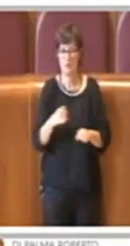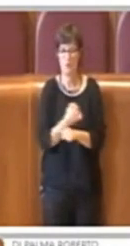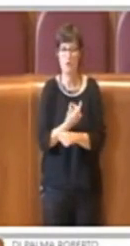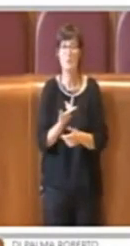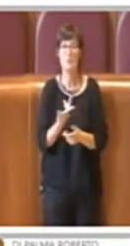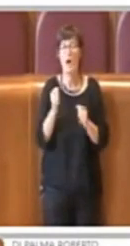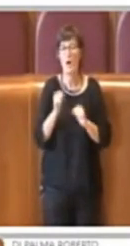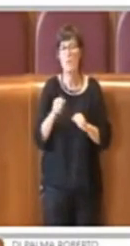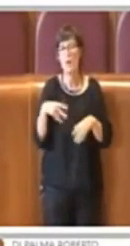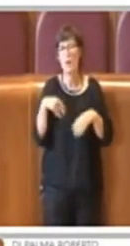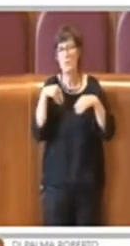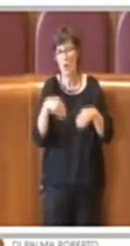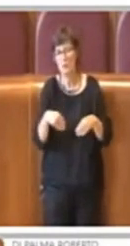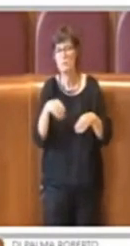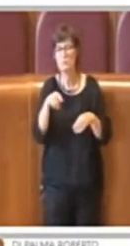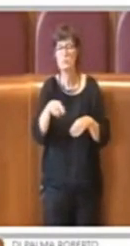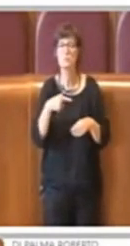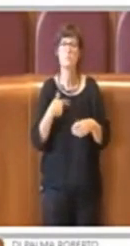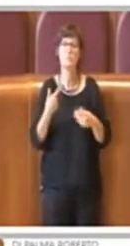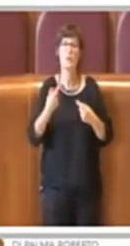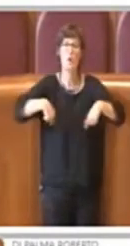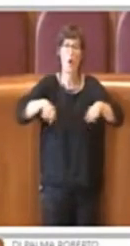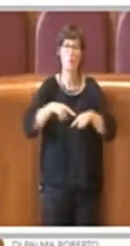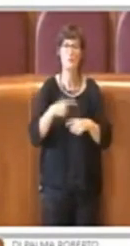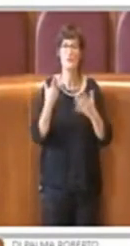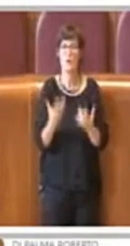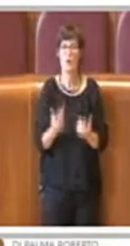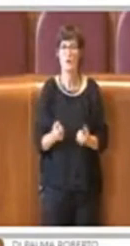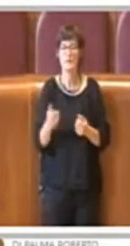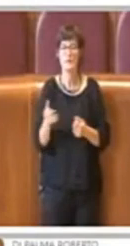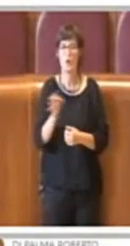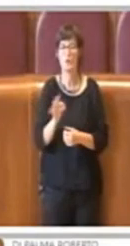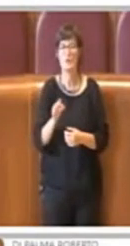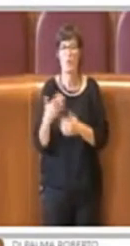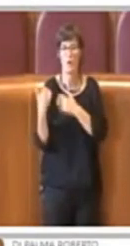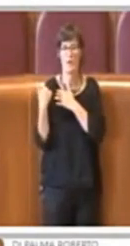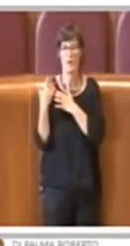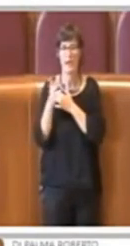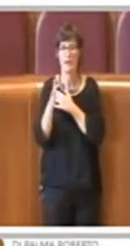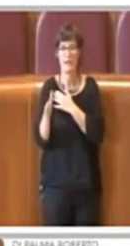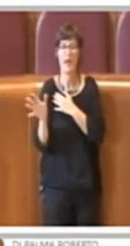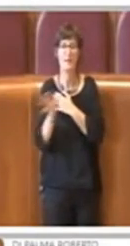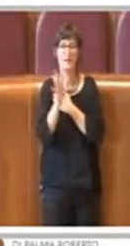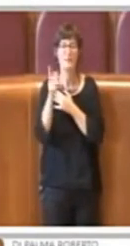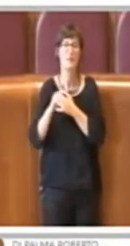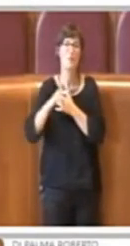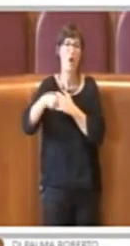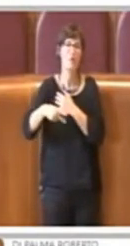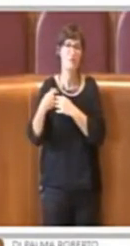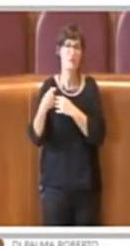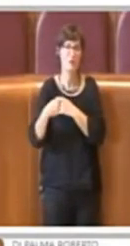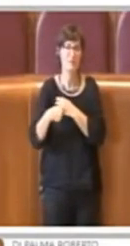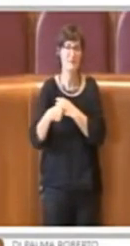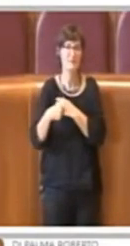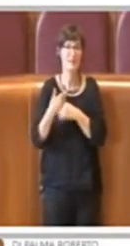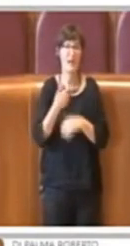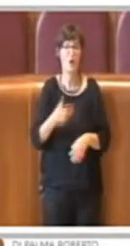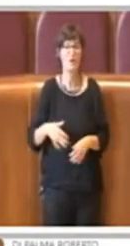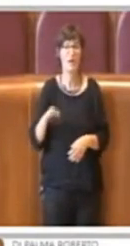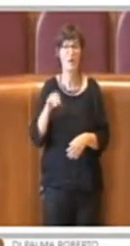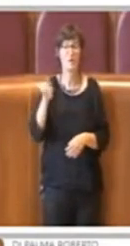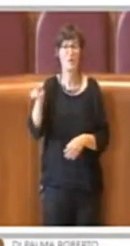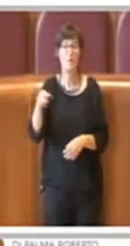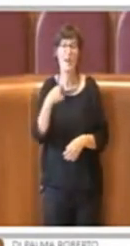e quindi anche ad altri incarichi, come ad esempio la Vicepresidenza. Il Consigliere Filomeni parla di eccessiva formalizzazione, l'ho